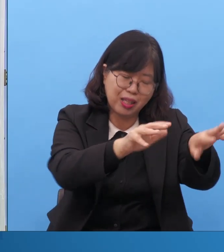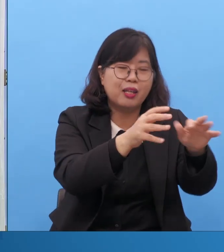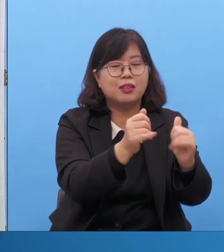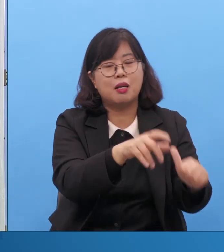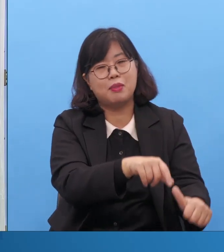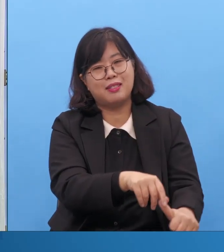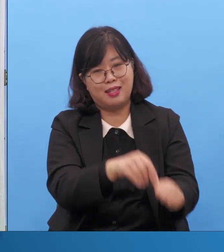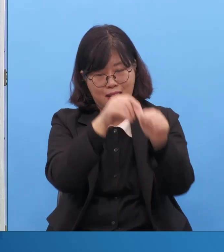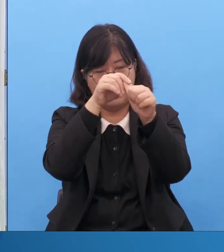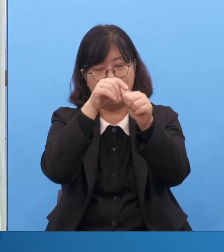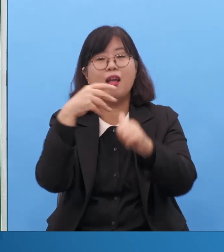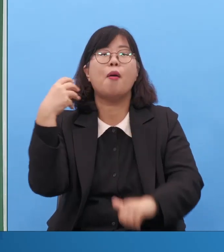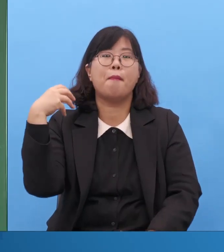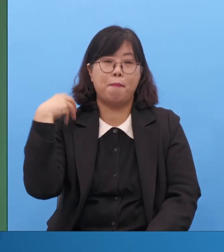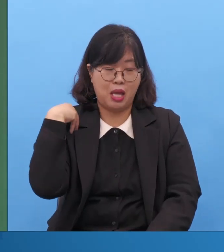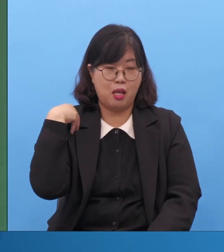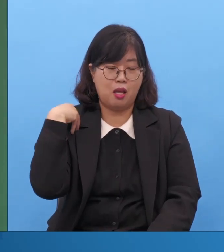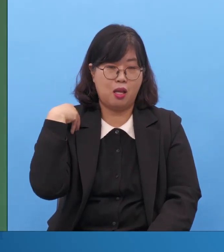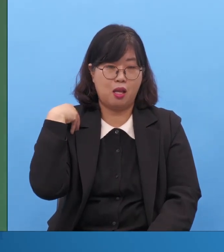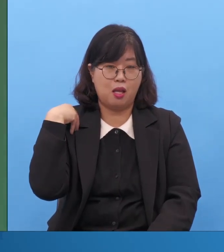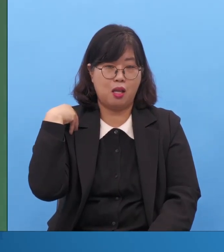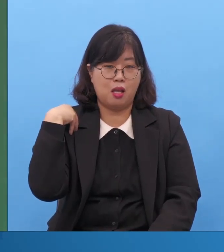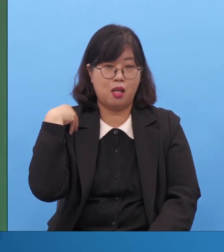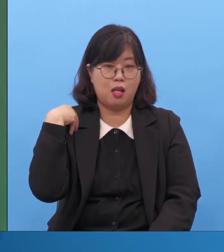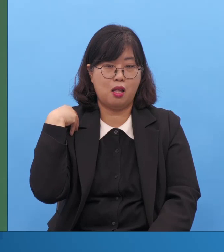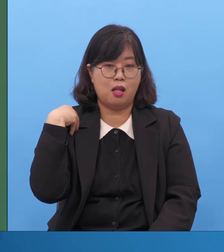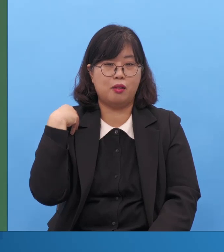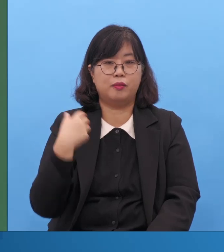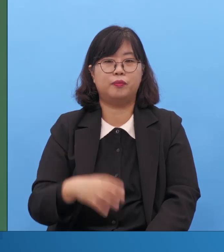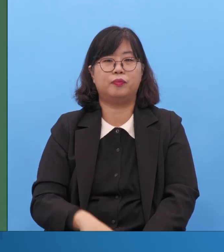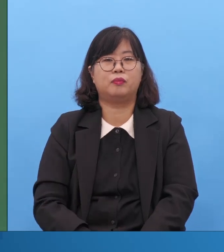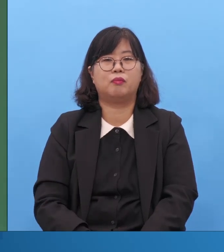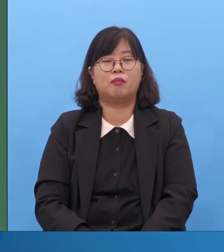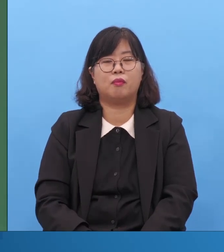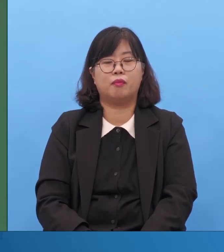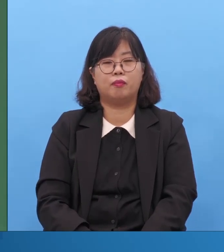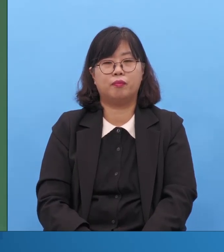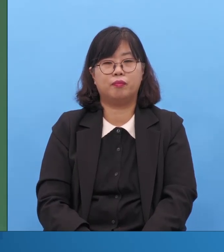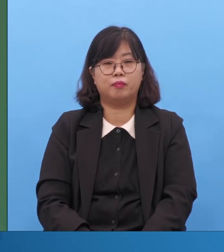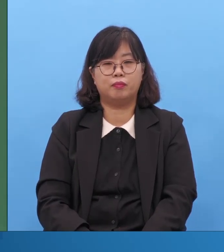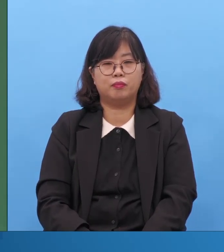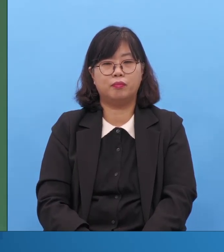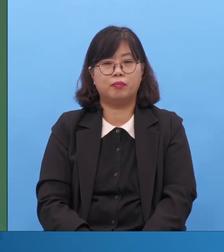안테나가 딱 생긴 거예요. 안테나가 딱 생긴 거예요. 특히 이 부분에는요.